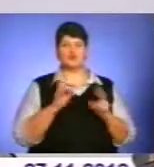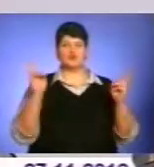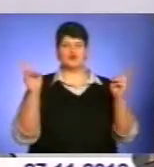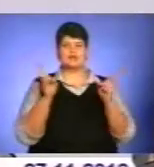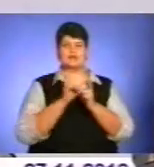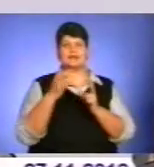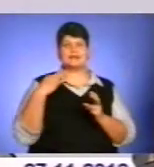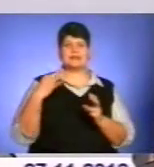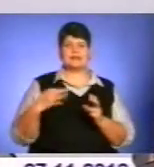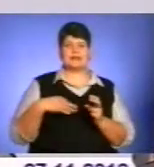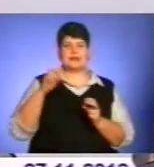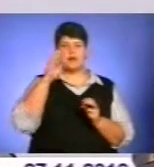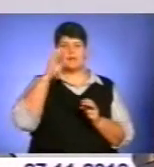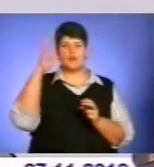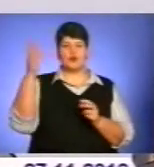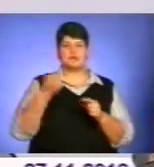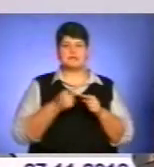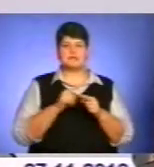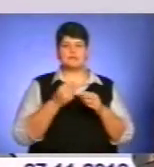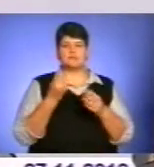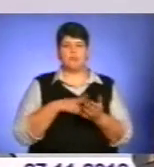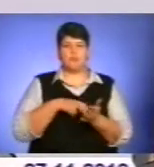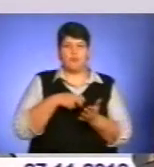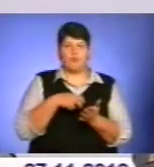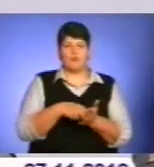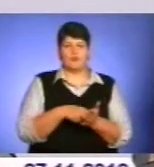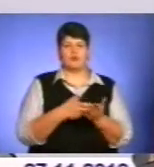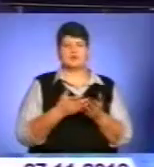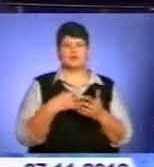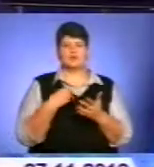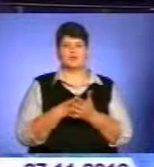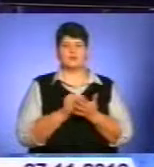Піст не мета, а засіб упокорити свою плоть і очиститися від гріхів.